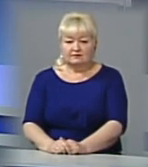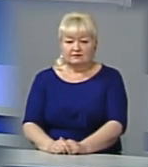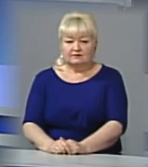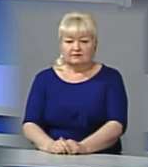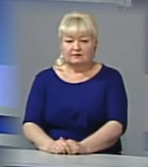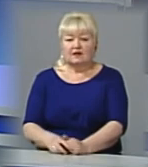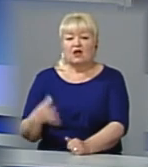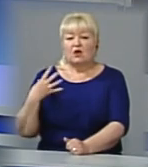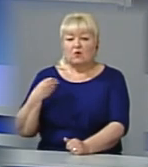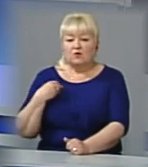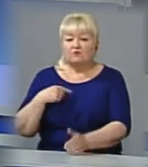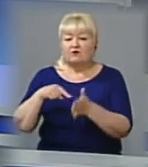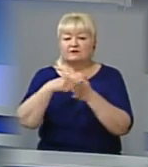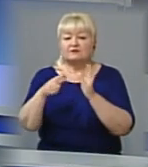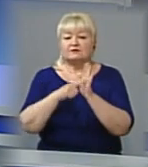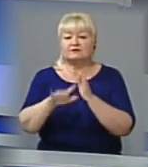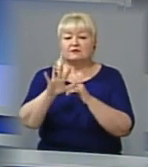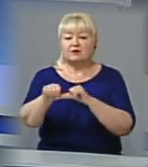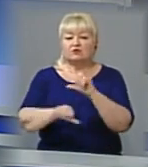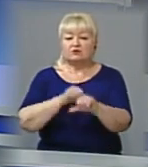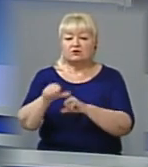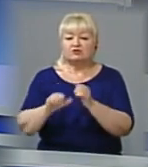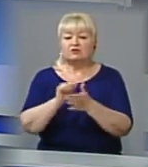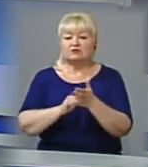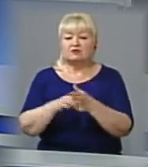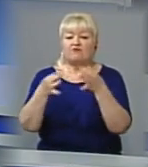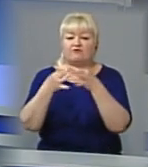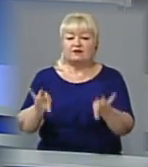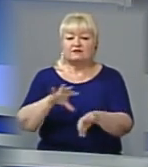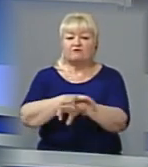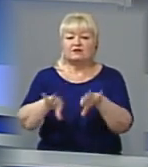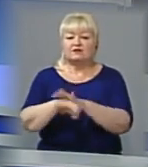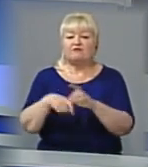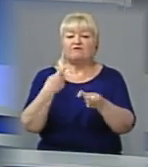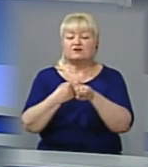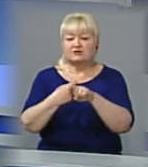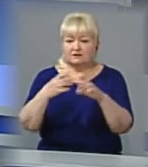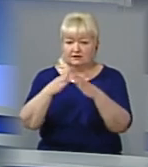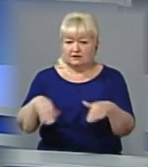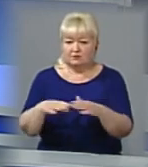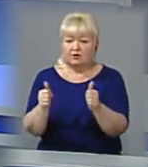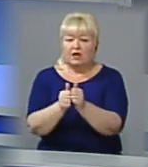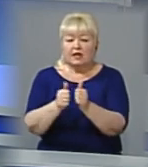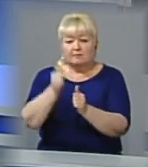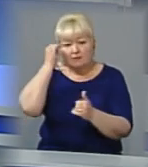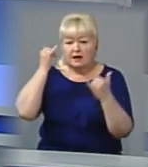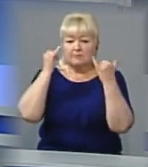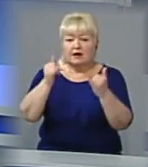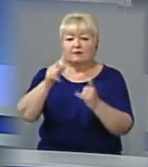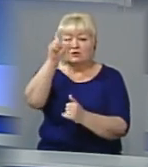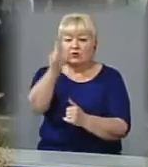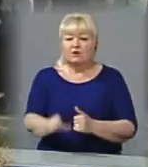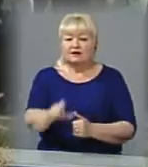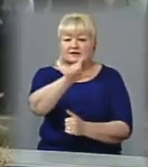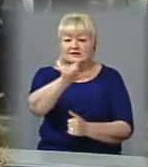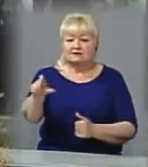У Львові відзначили 75-ту річницю з нагоди визволення в'язнів фашистських концтаборів. Біля пам'ятного Христа поблизу цитаделі